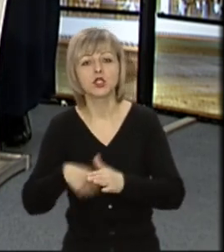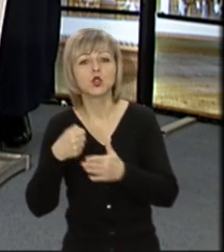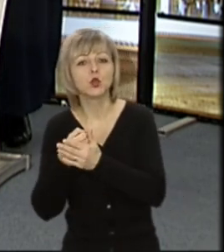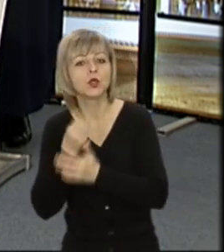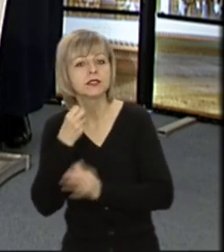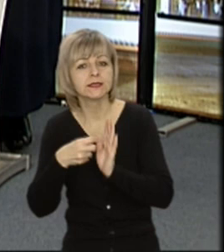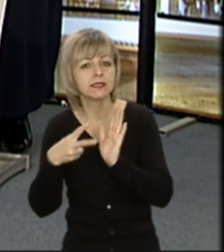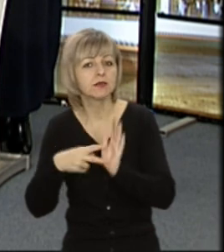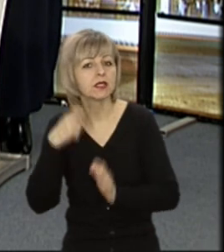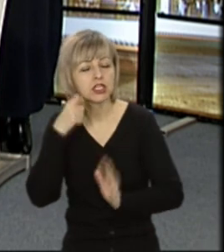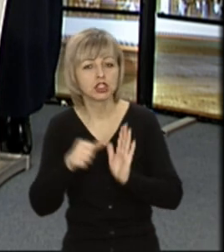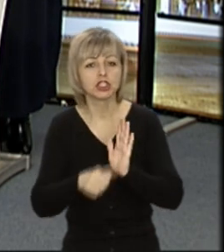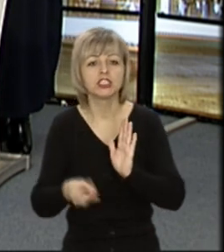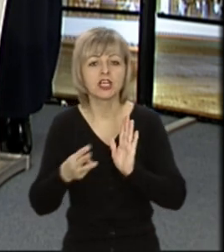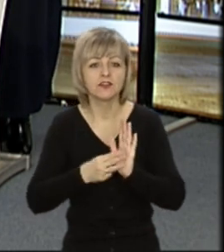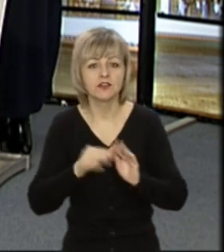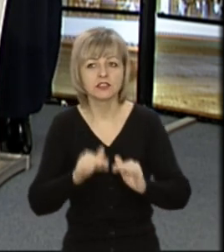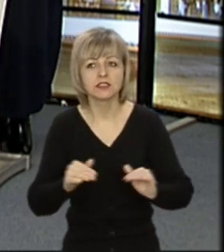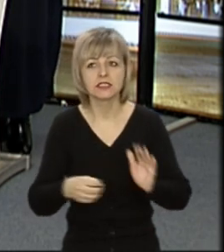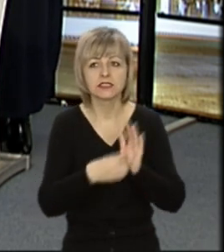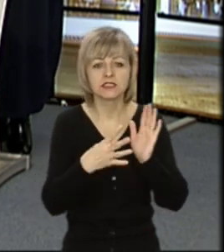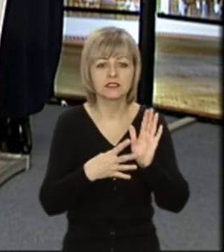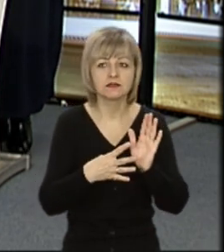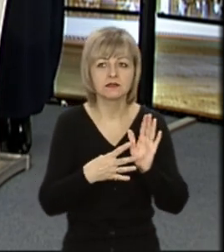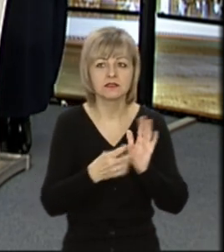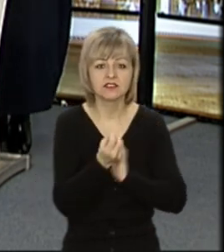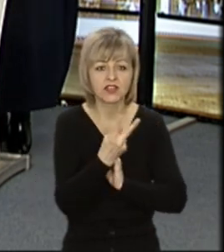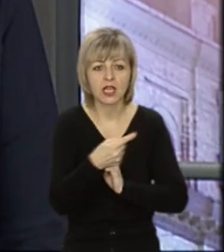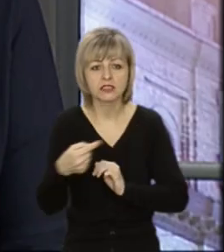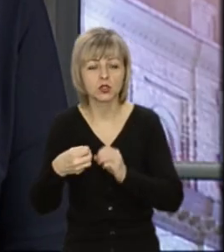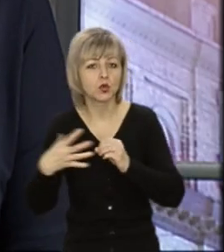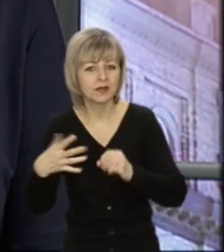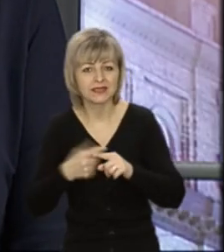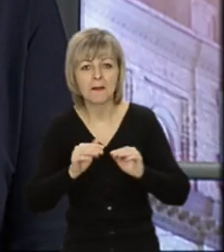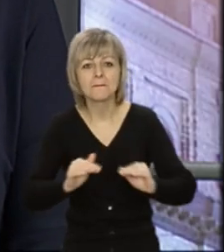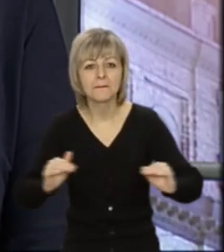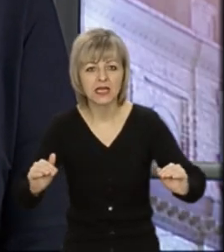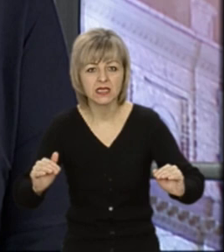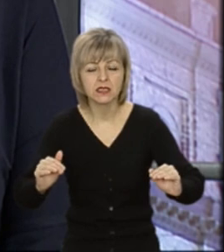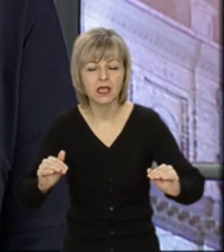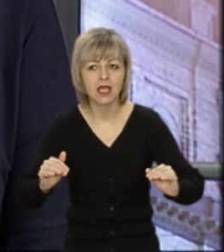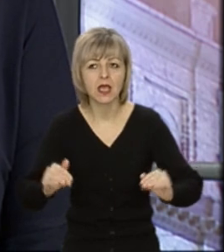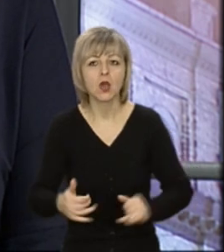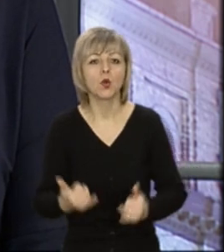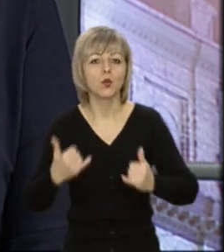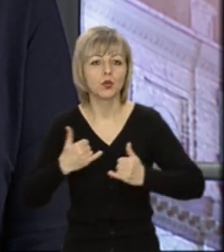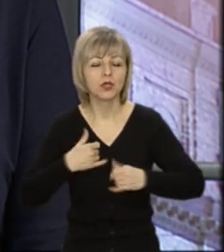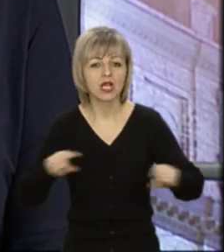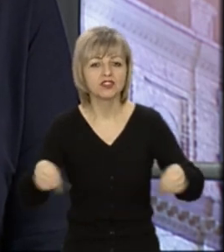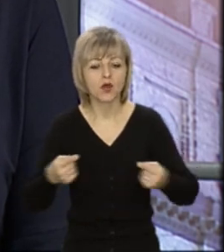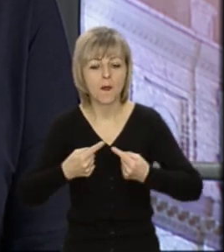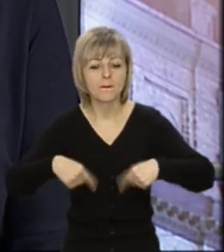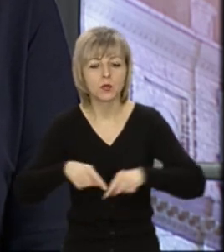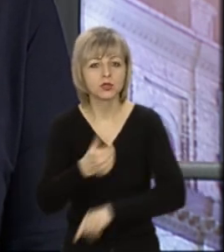З них 68 дітей від 12 до 15 років. Малих дітей. У нас створений